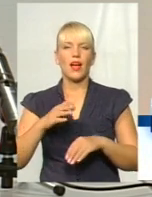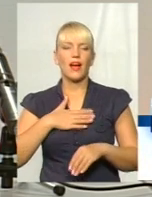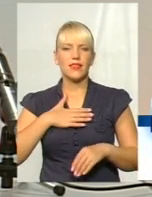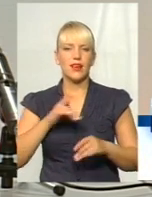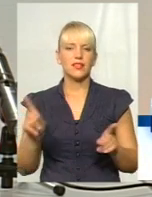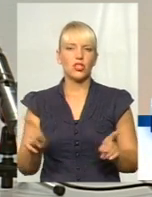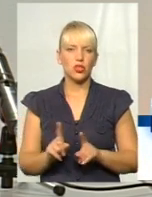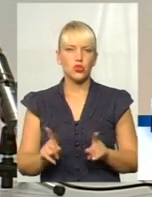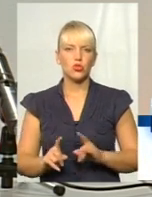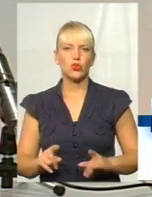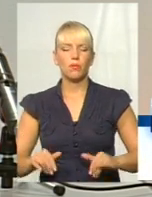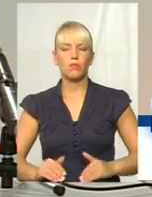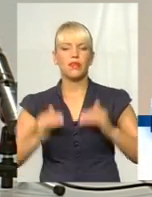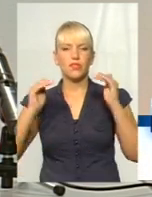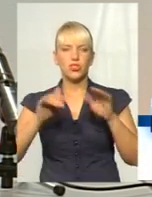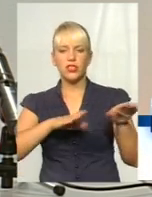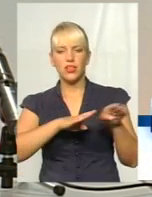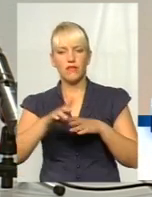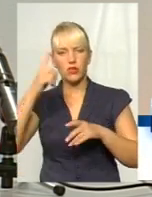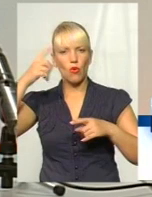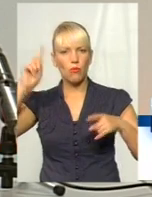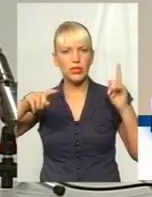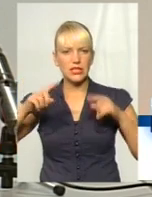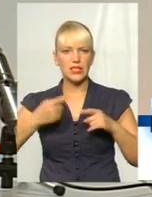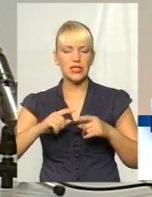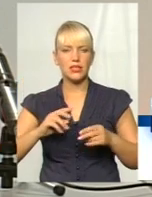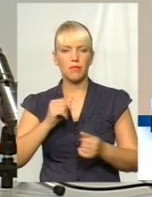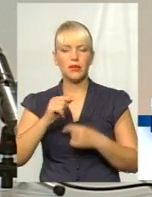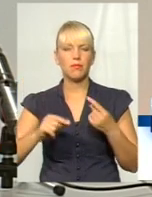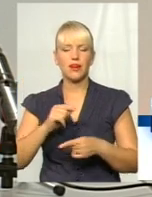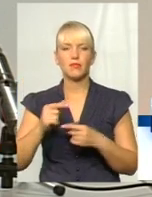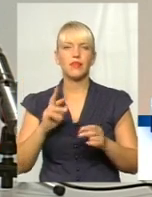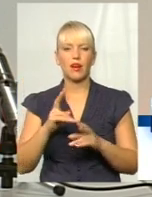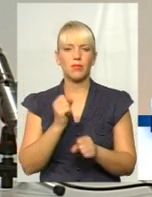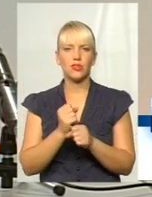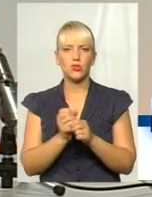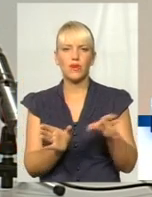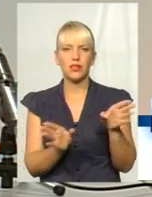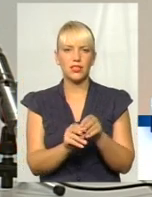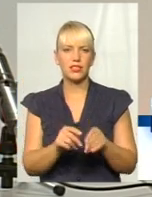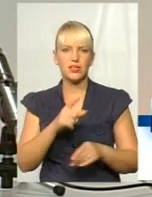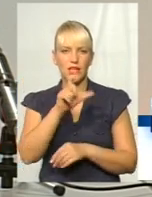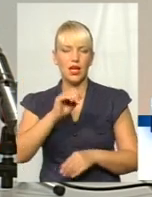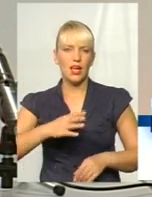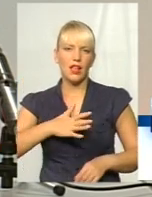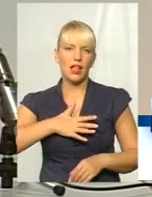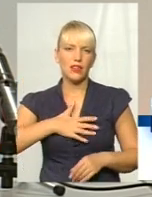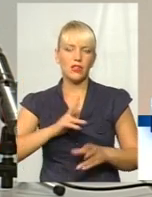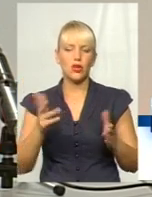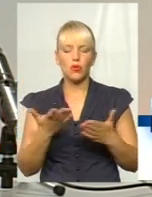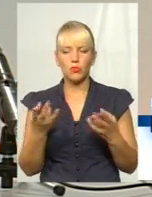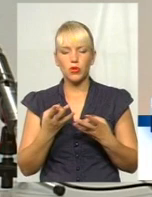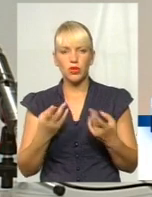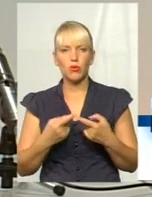щоб підвищити рівень обізнаності підприємців, як працювати з підприємствами з Канади, яку продукцію сьогодні потребує ринок, які